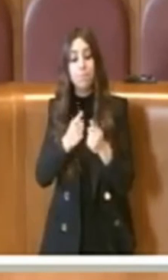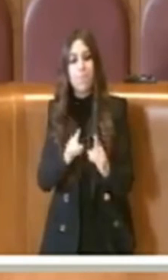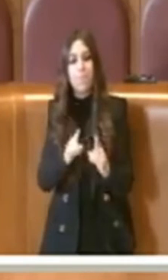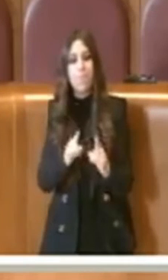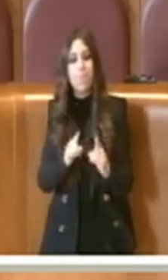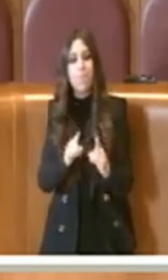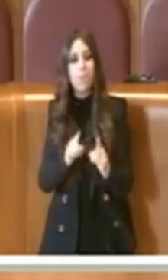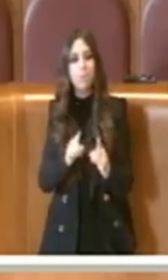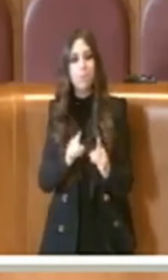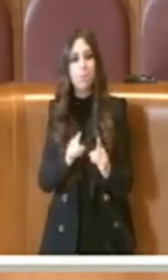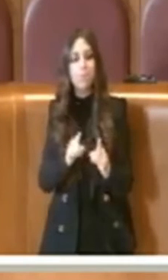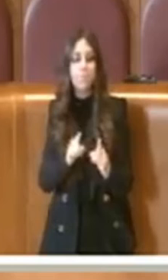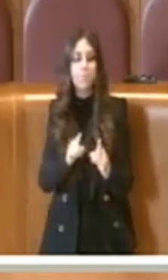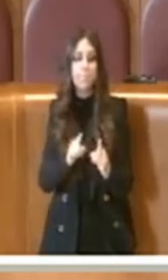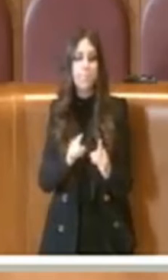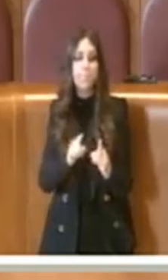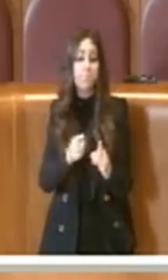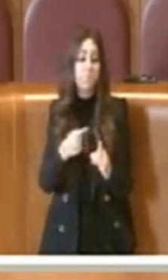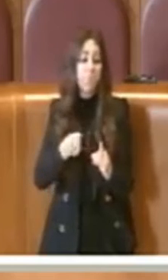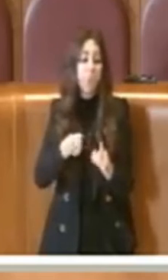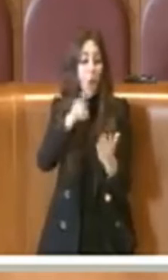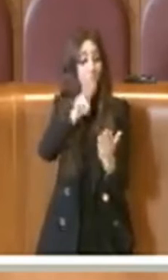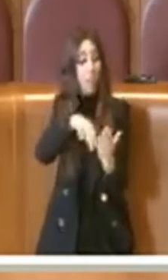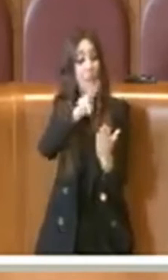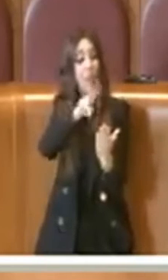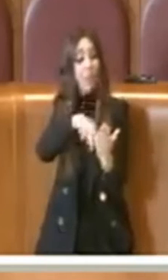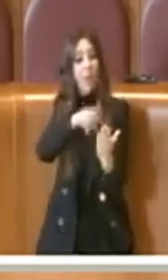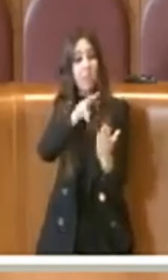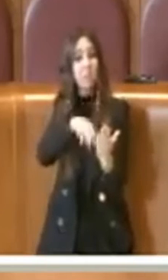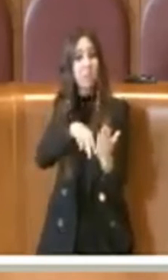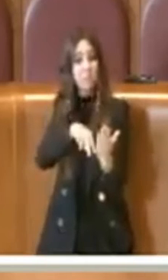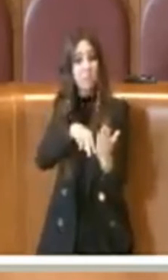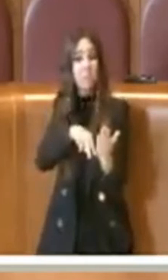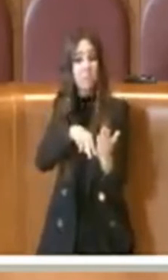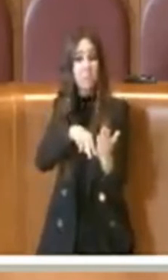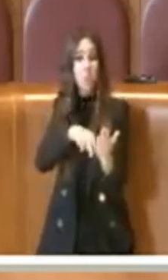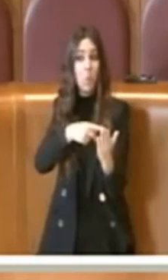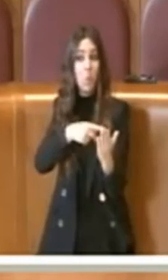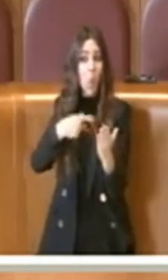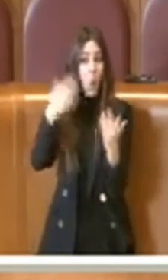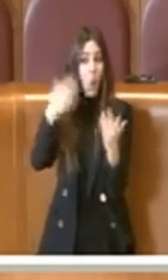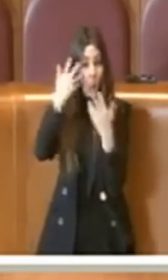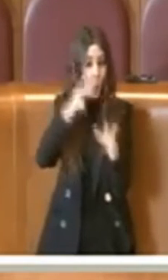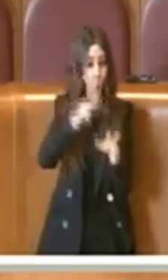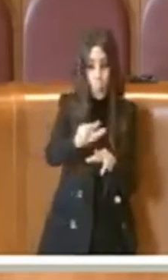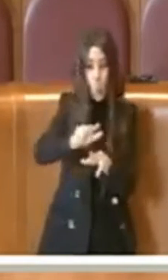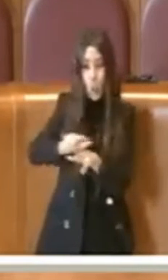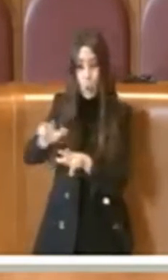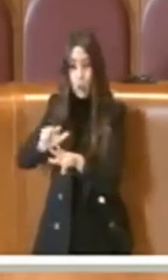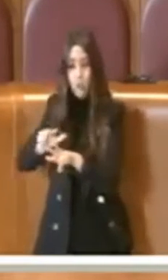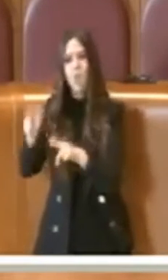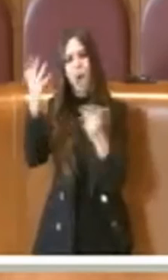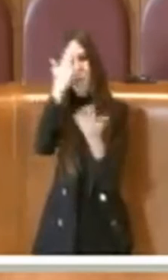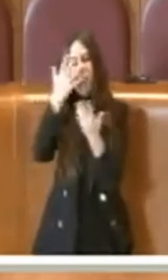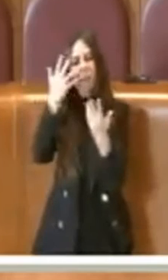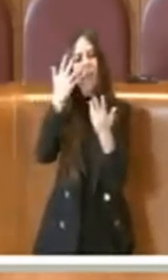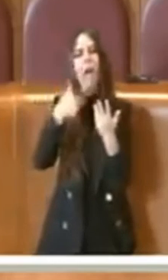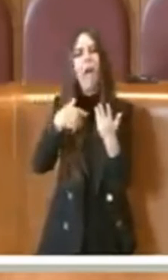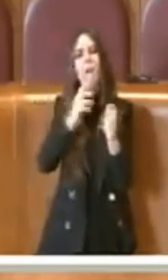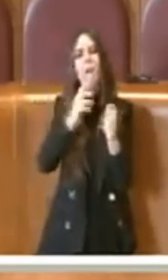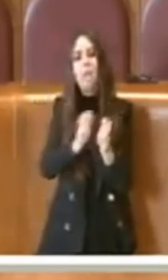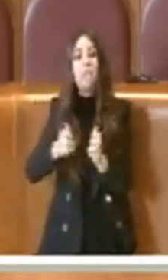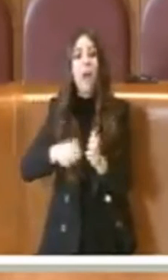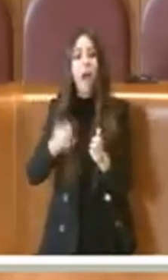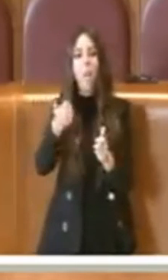dice, ho letto i pareri di alcuni municipi che hanno bocciato questo